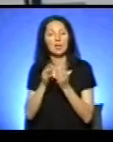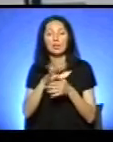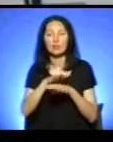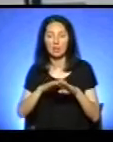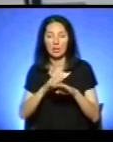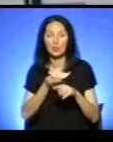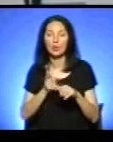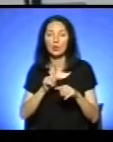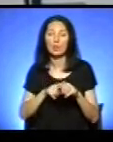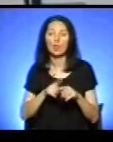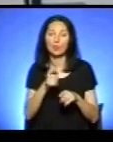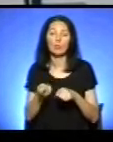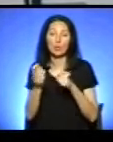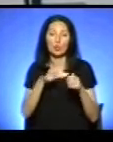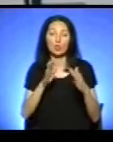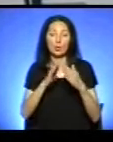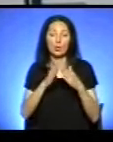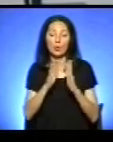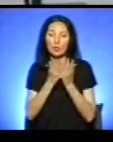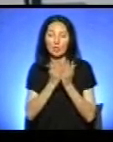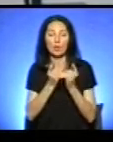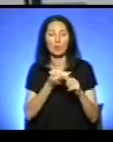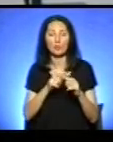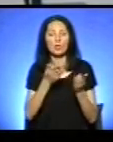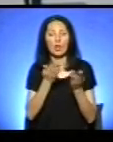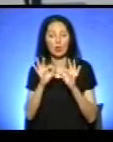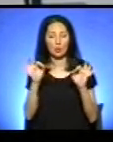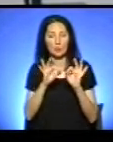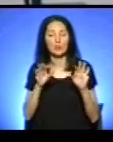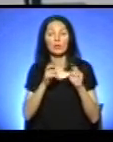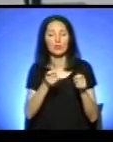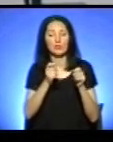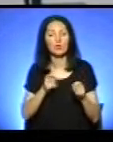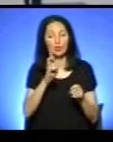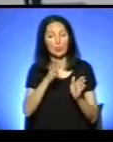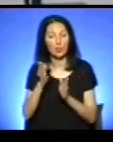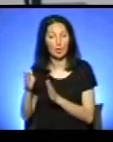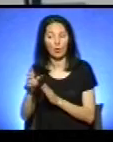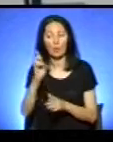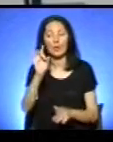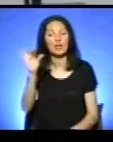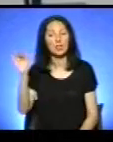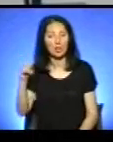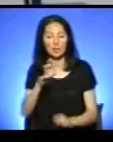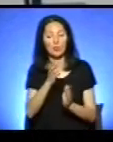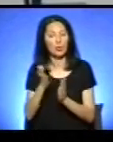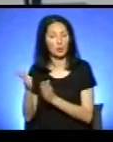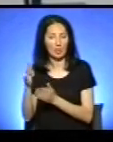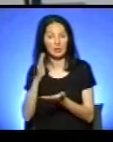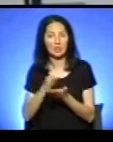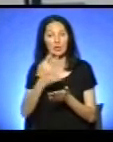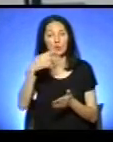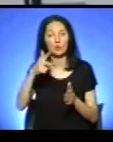'язки директора Бережанської міської бібліотеки Василь Каленюк. Зазначу, у Бережанській бібліотеці в наявності 48 тисяч